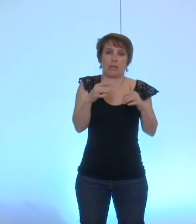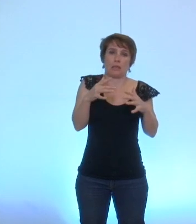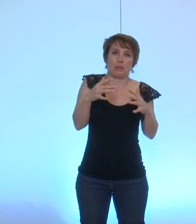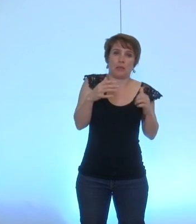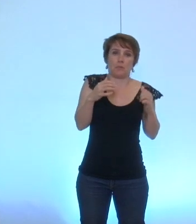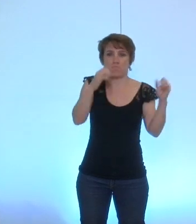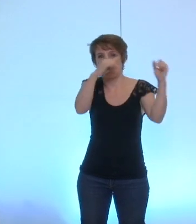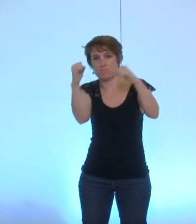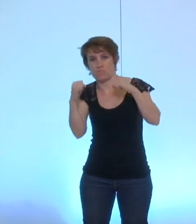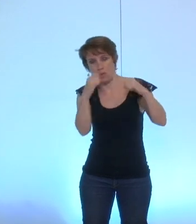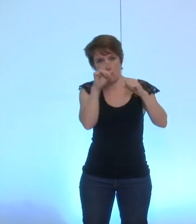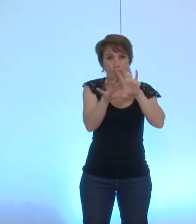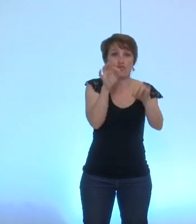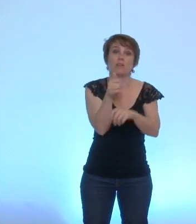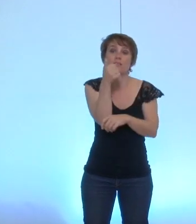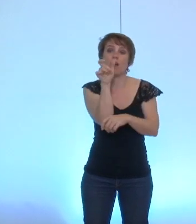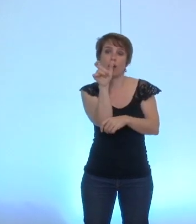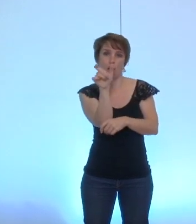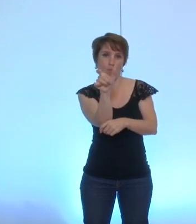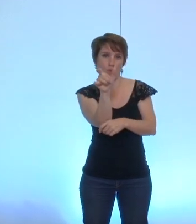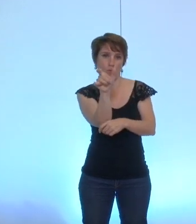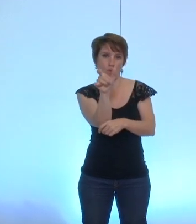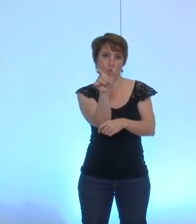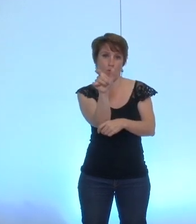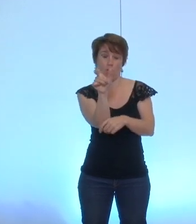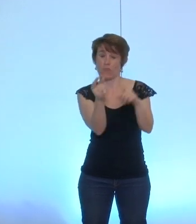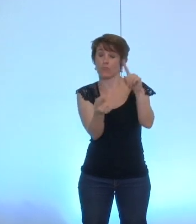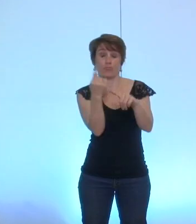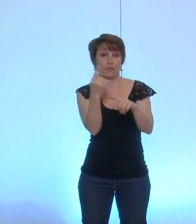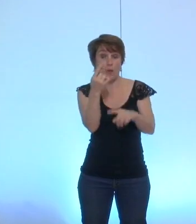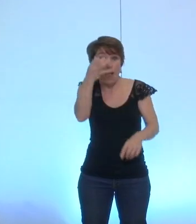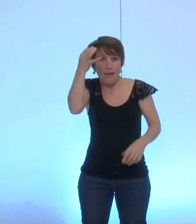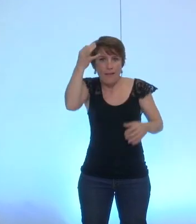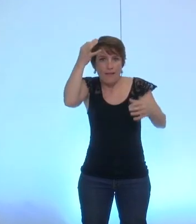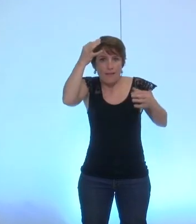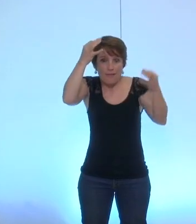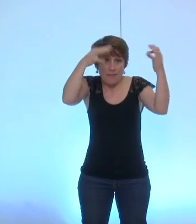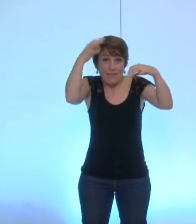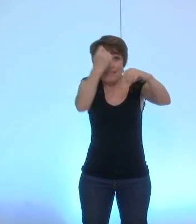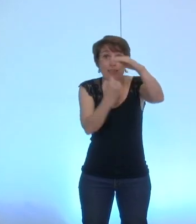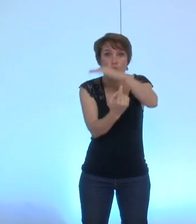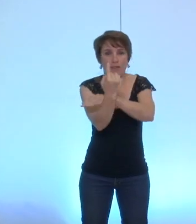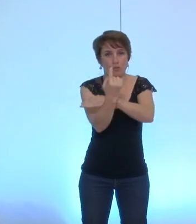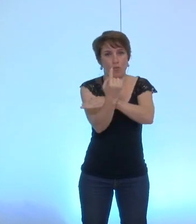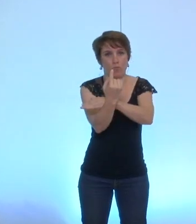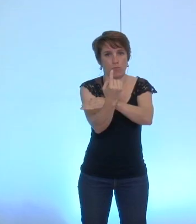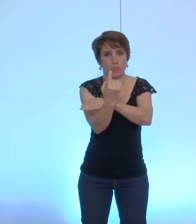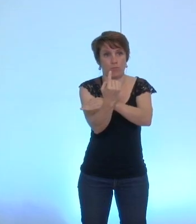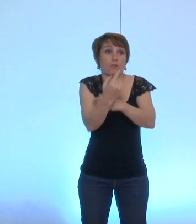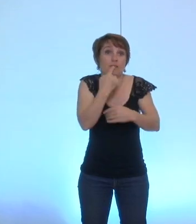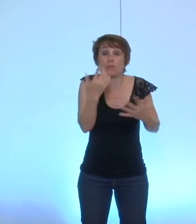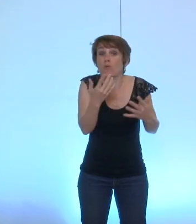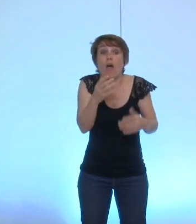au sein des différents groupes, de faire le choix de l'innovation, de se permettre de dire que nous allons essayer